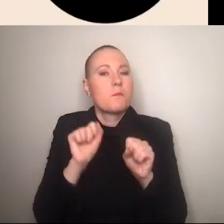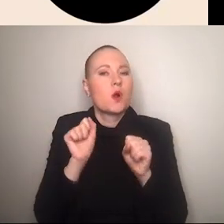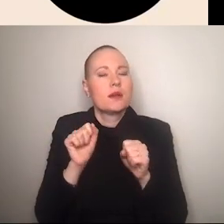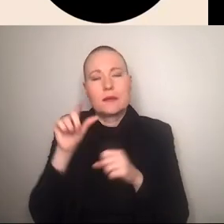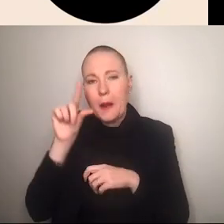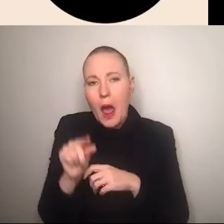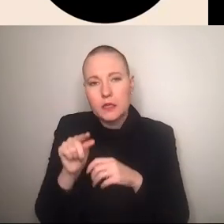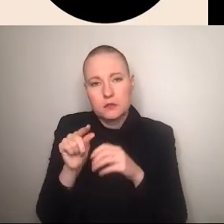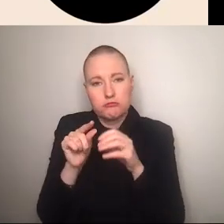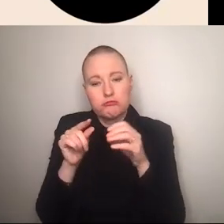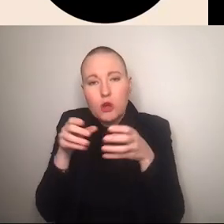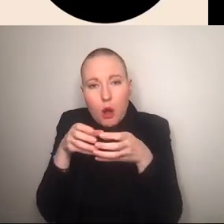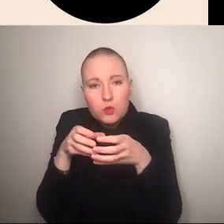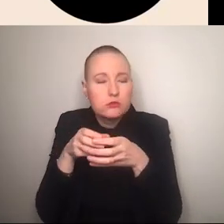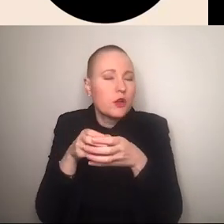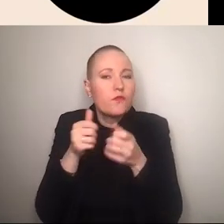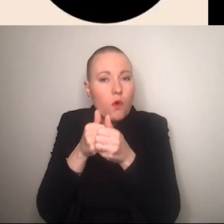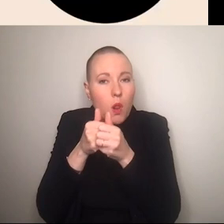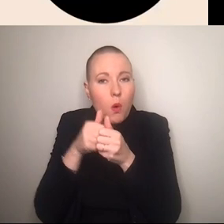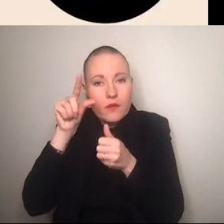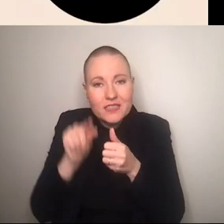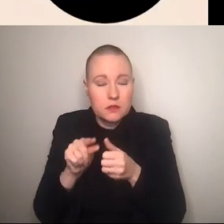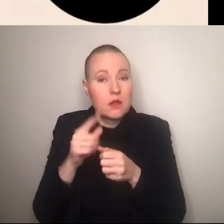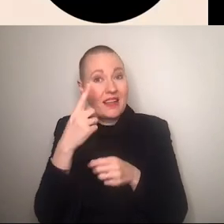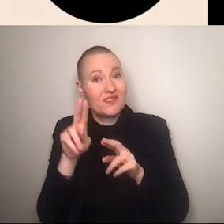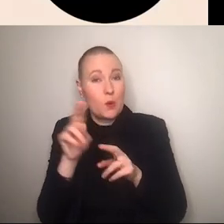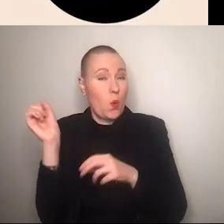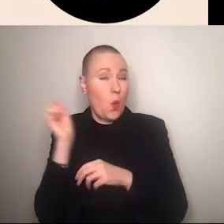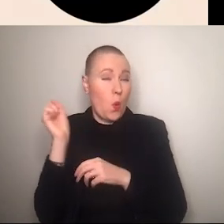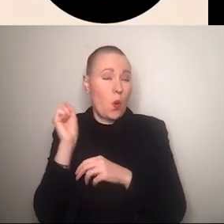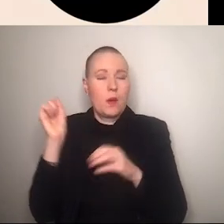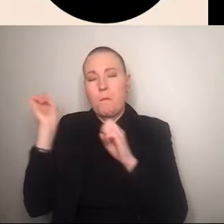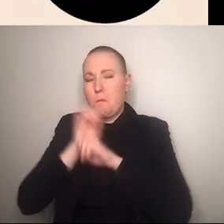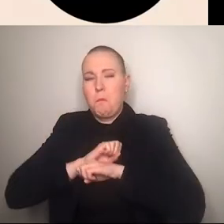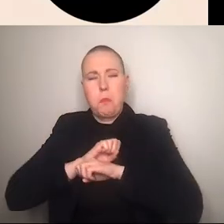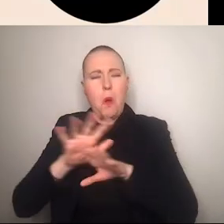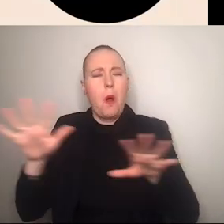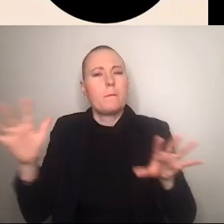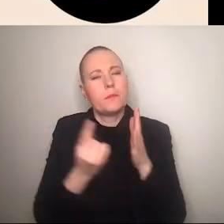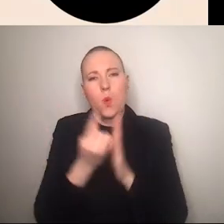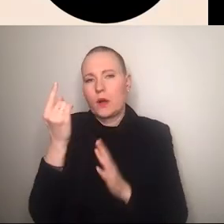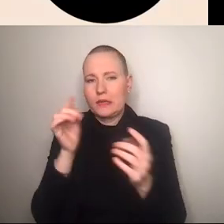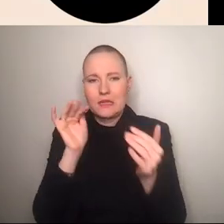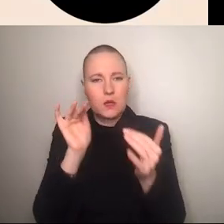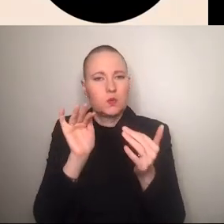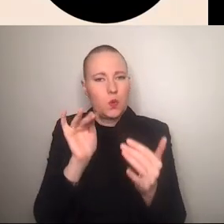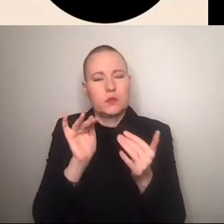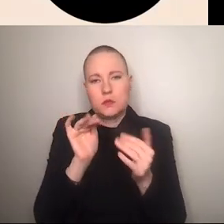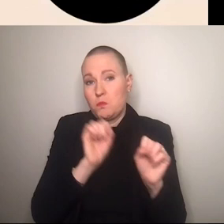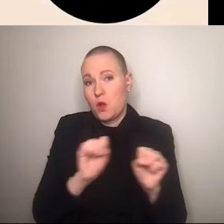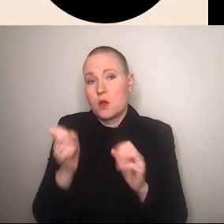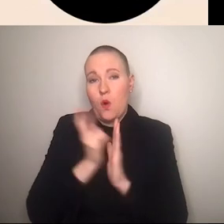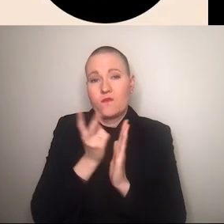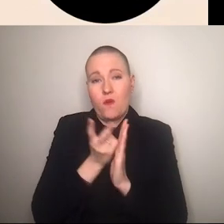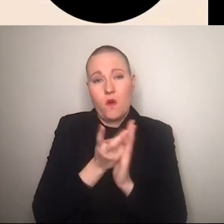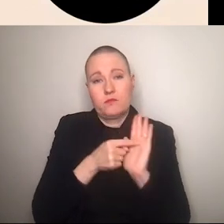follower in und durchaus videos erzielen die sehr hohe views haben also eine sehr hohe interaktionsrate und oft ausgespielt